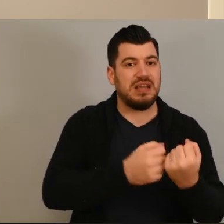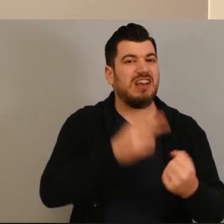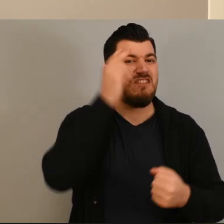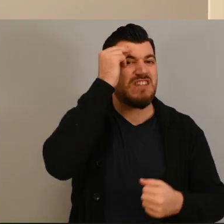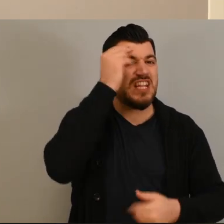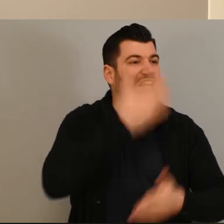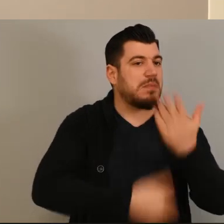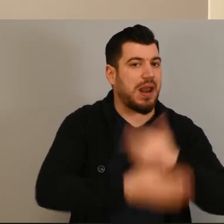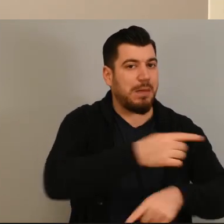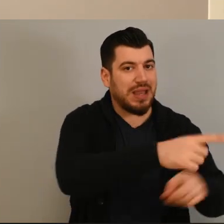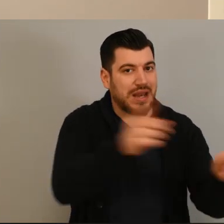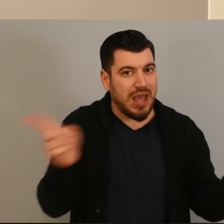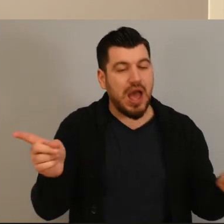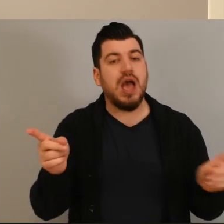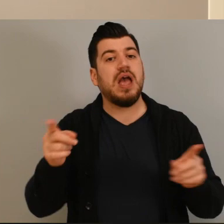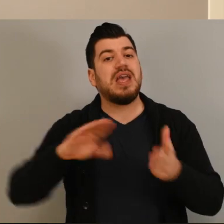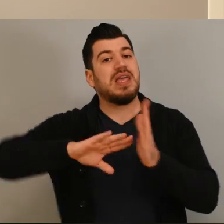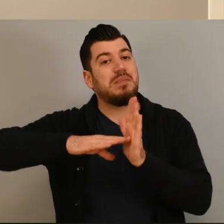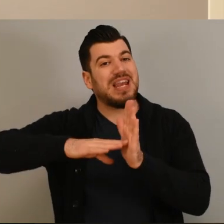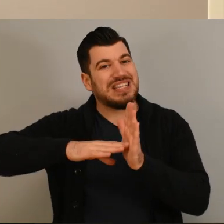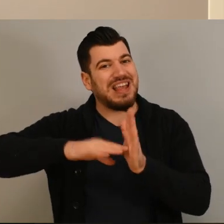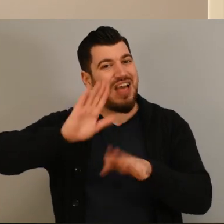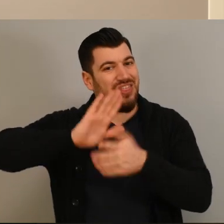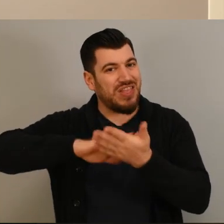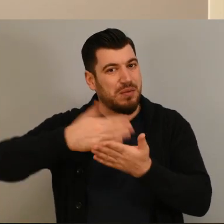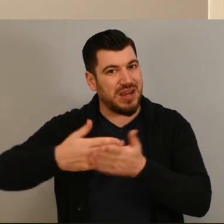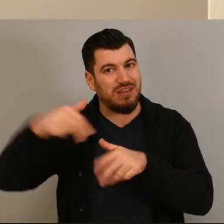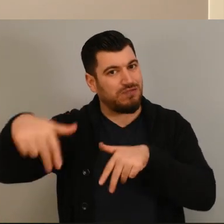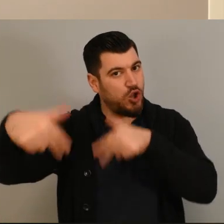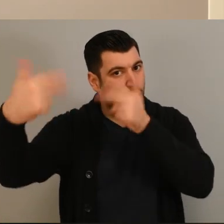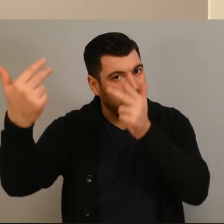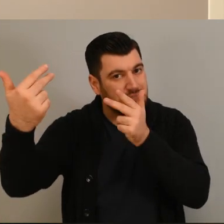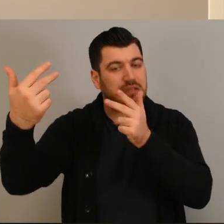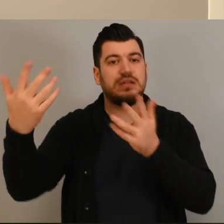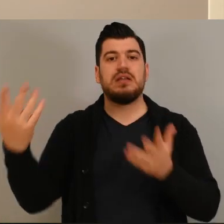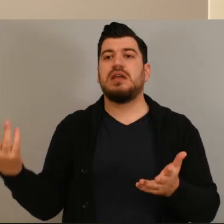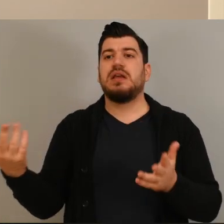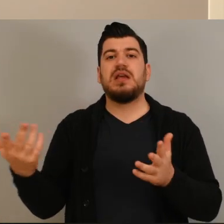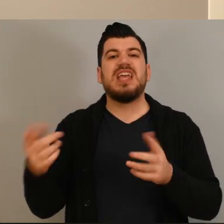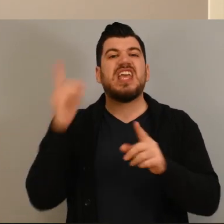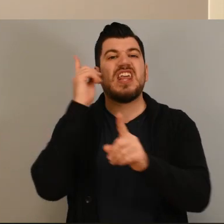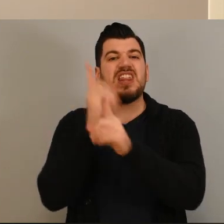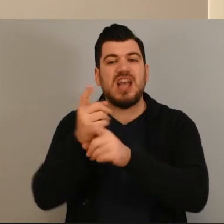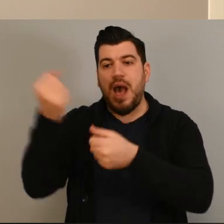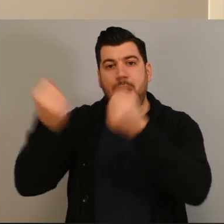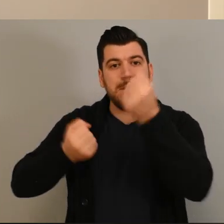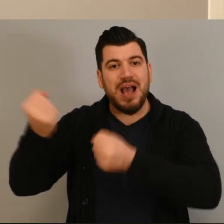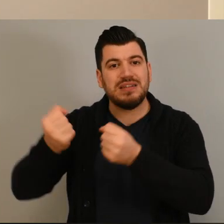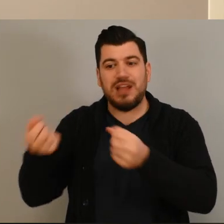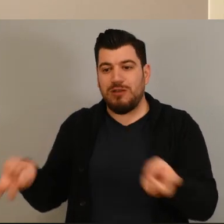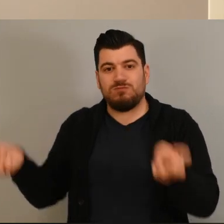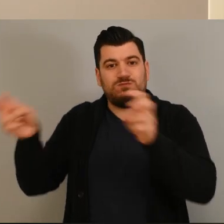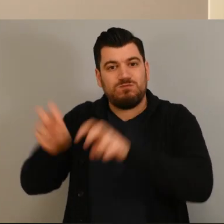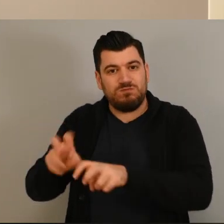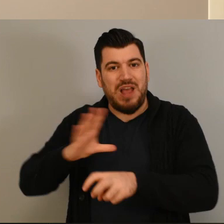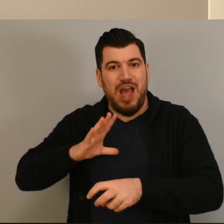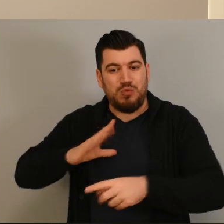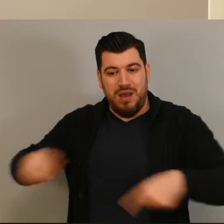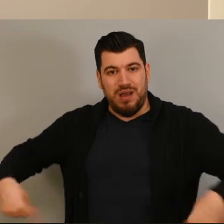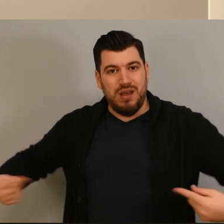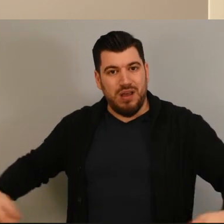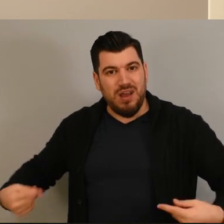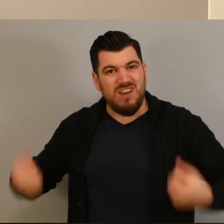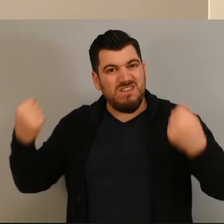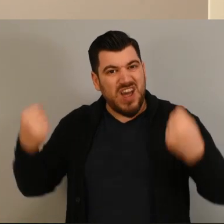υποστήριξη των συμφοιτητών τους με αναπηρία, με υπηρεσία διερμηνείας μέσω βιντεοκλήσεις, με οχήματα που μεταφέρουν από και